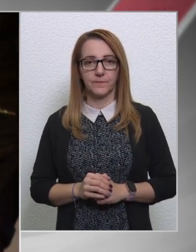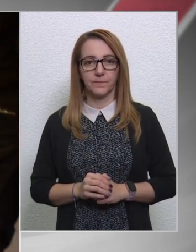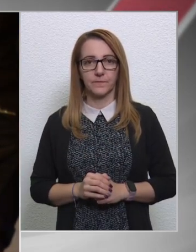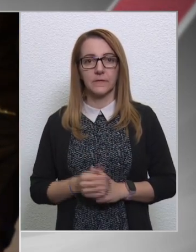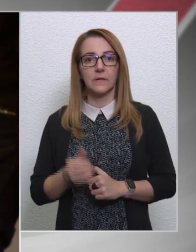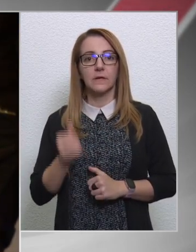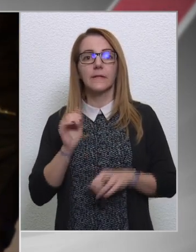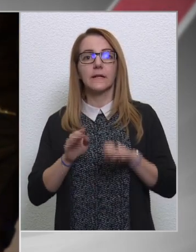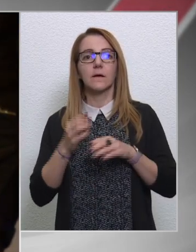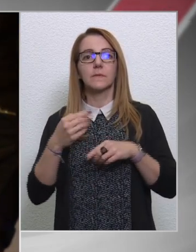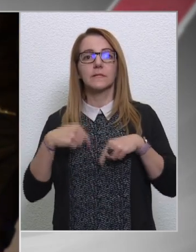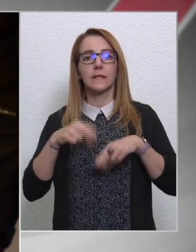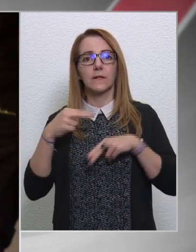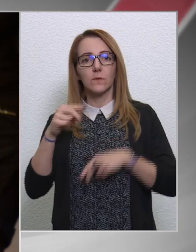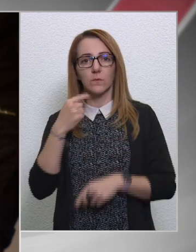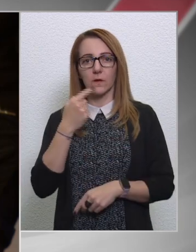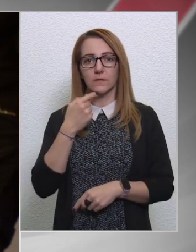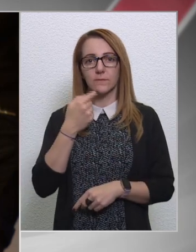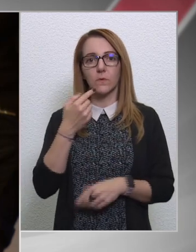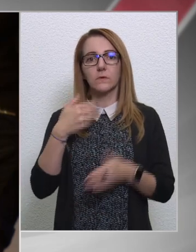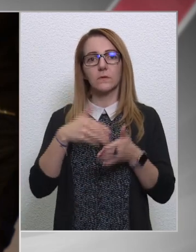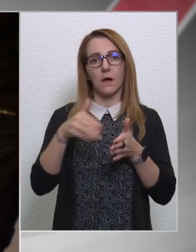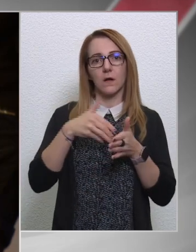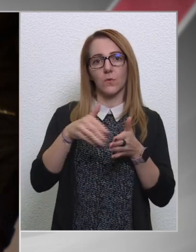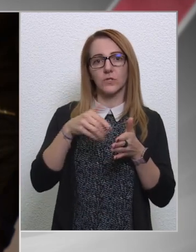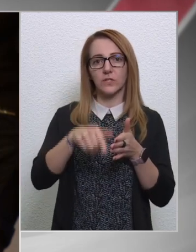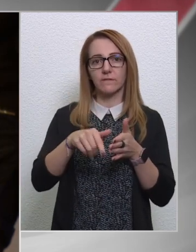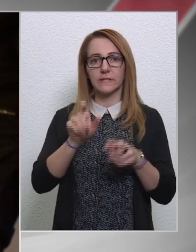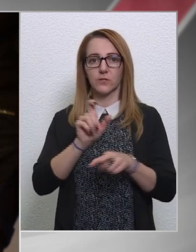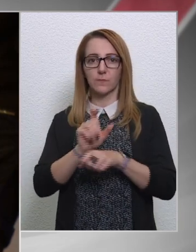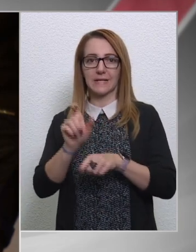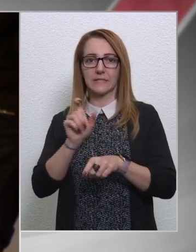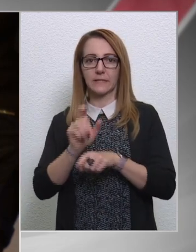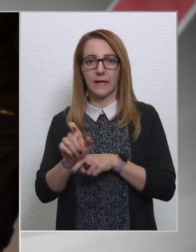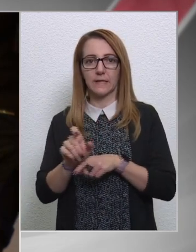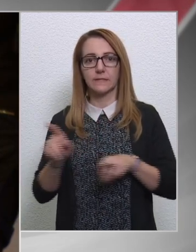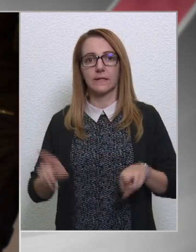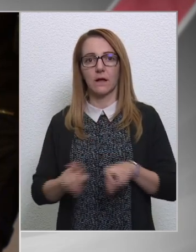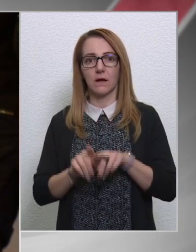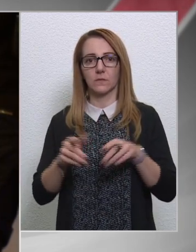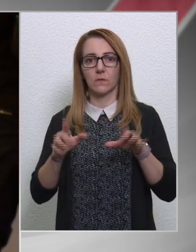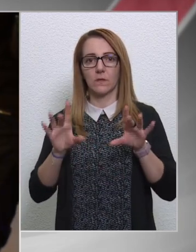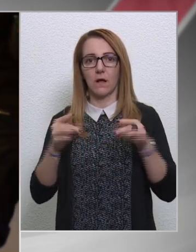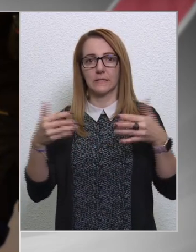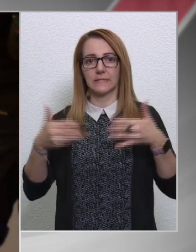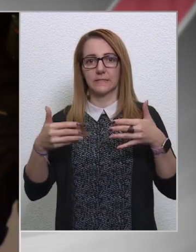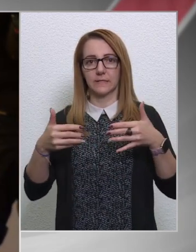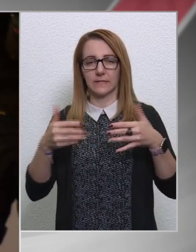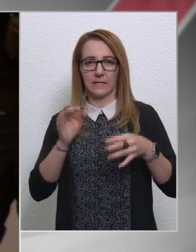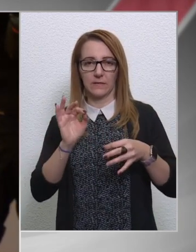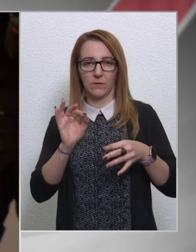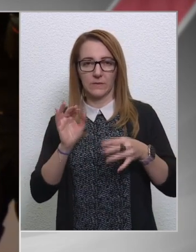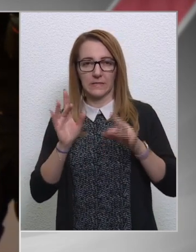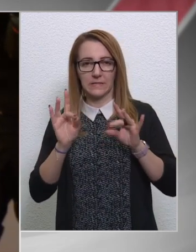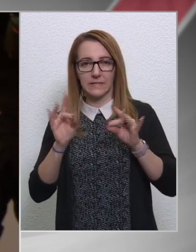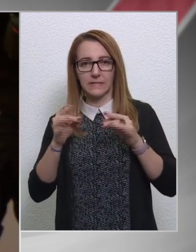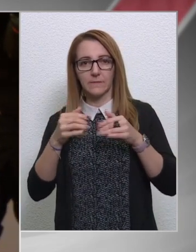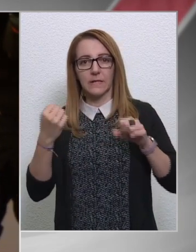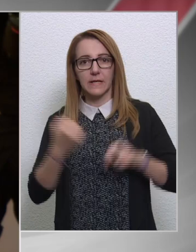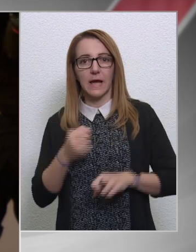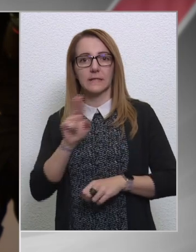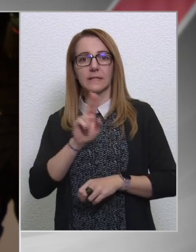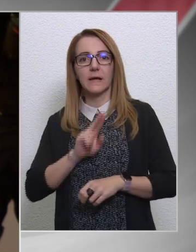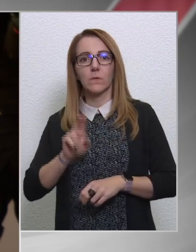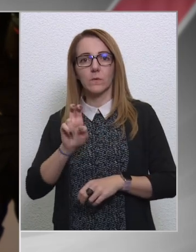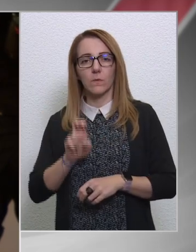Tegnap a miniszterelműk úr azt mondta, hogy a költségvetésen hiányzik azonnal 10 ezer, jól mondom, 10 milliárd euró.